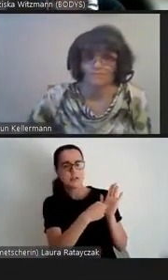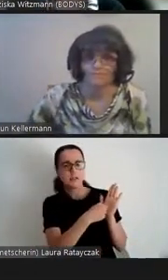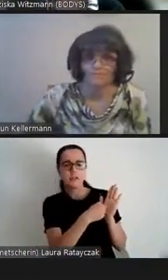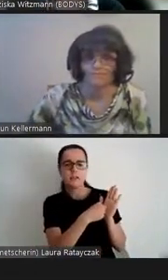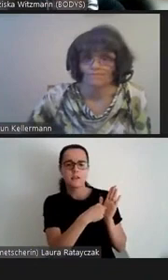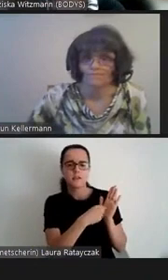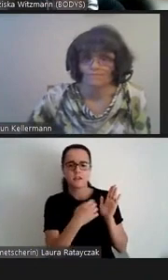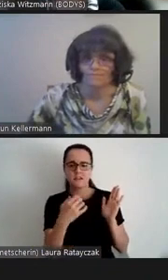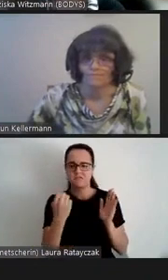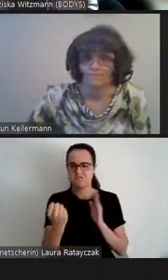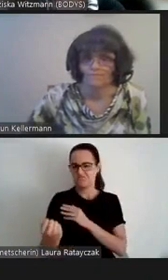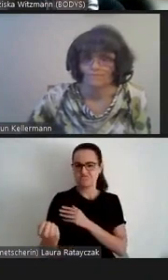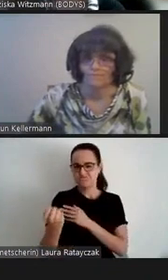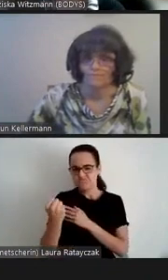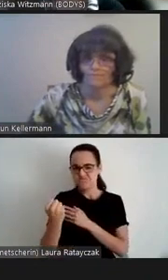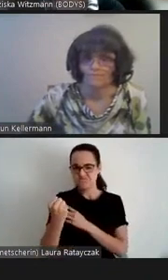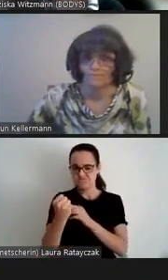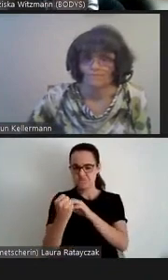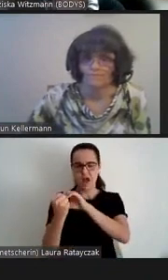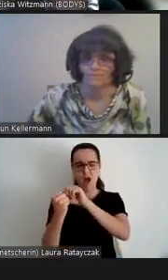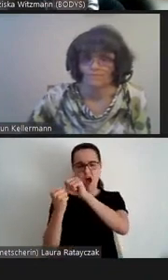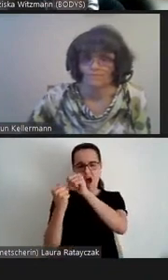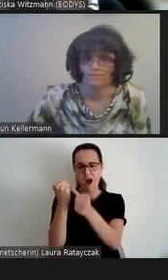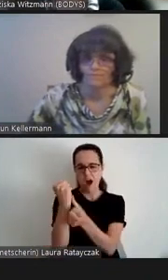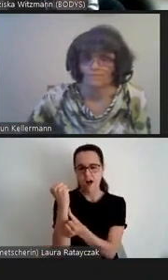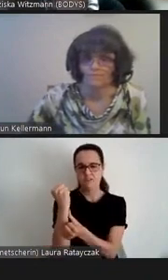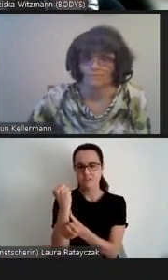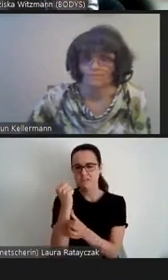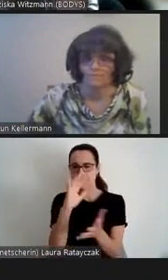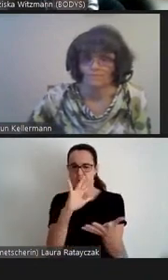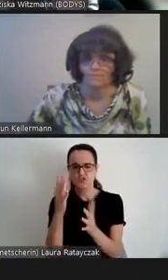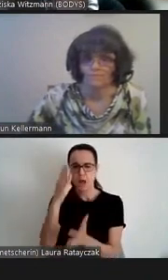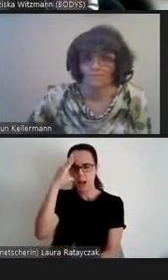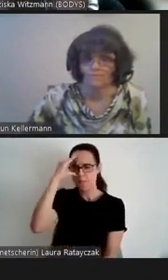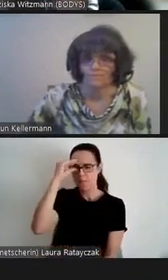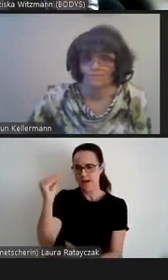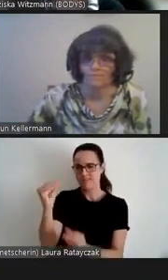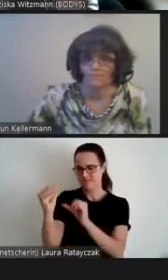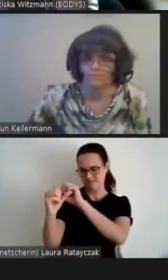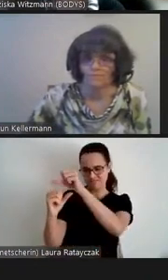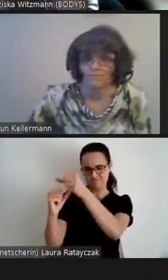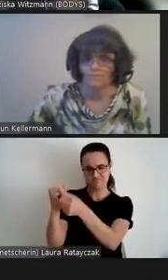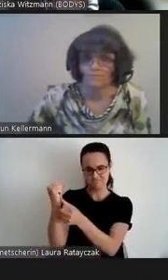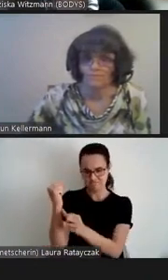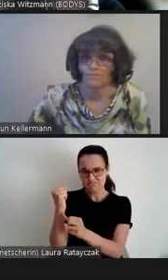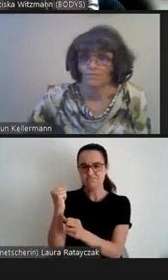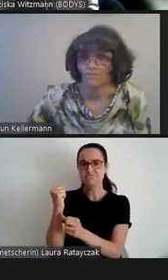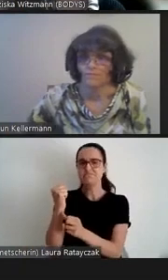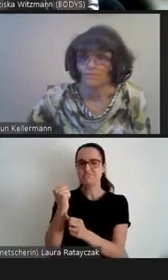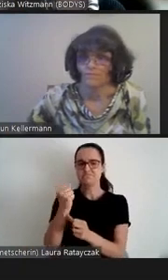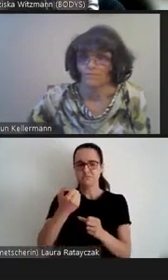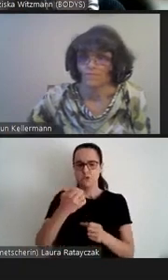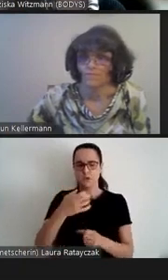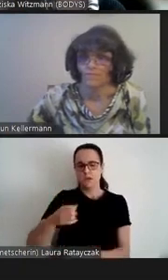starke, ich würde vermuten männliche Hand, die also eine